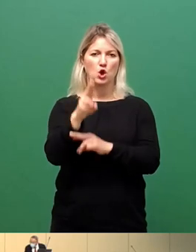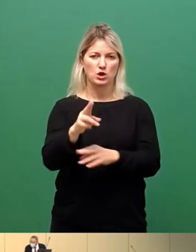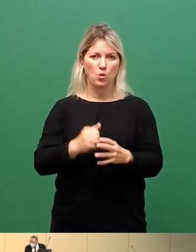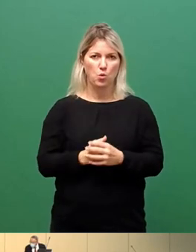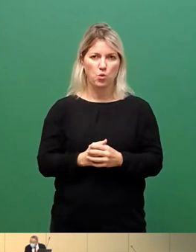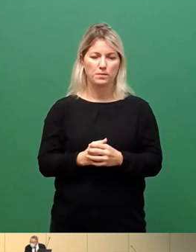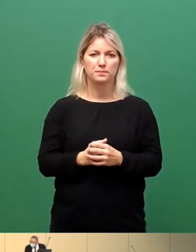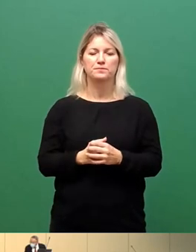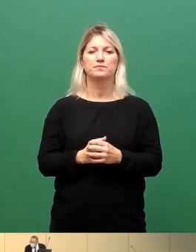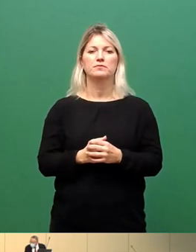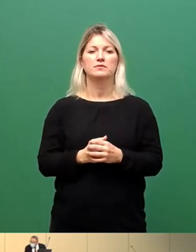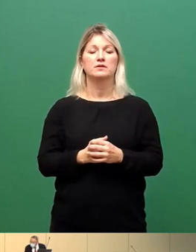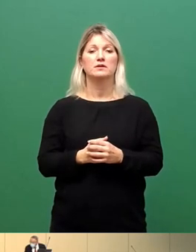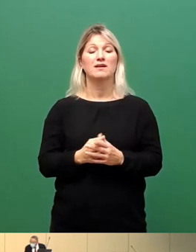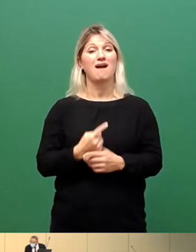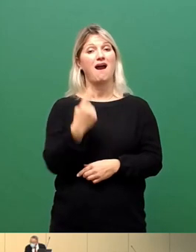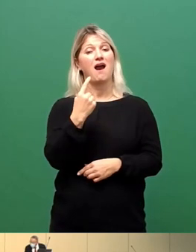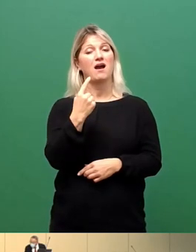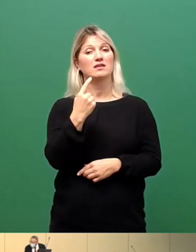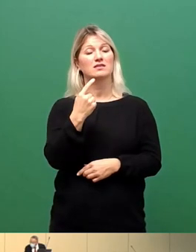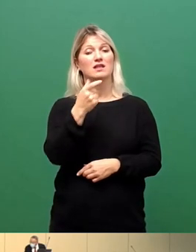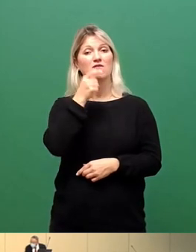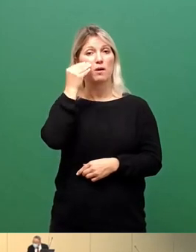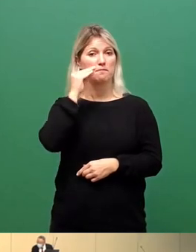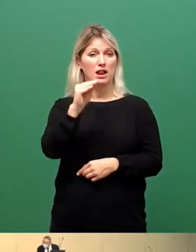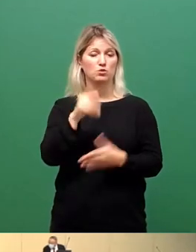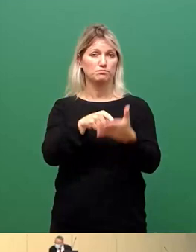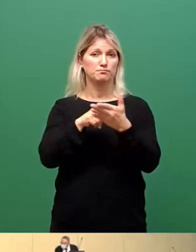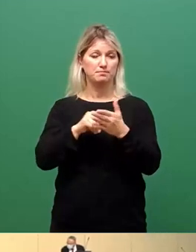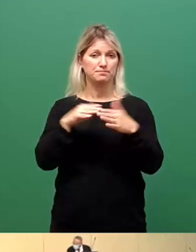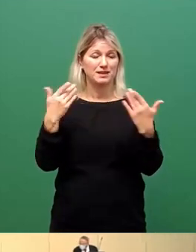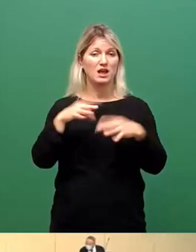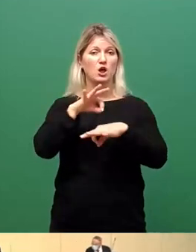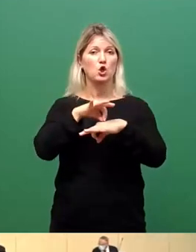hier ist mir eine Wortmeldung signalisiert, Frau Dr. Schöps, bitte schön.